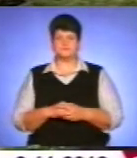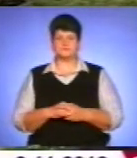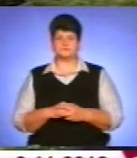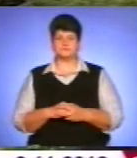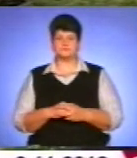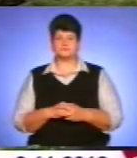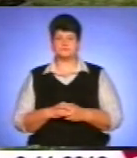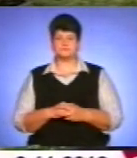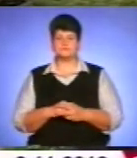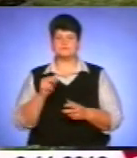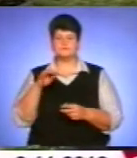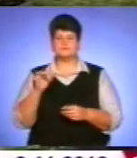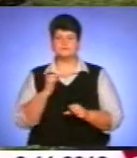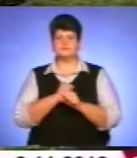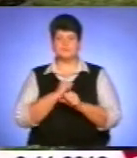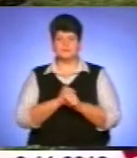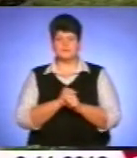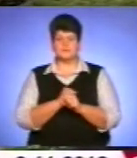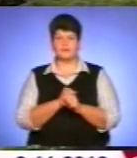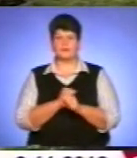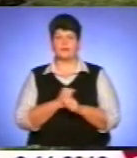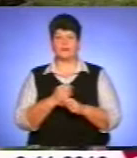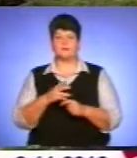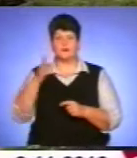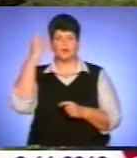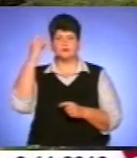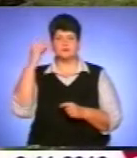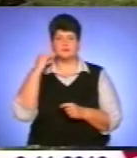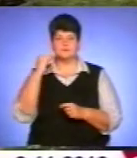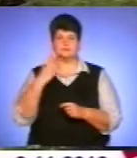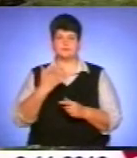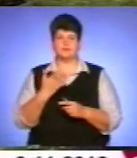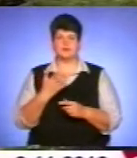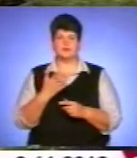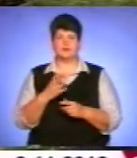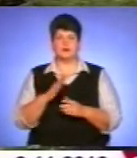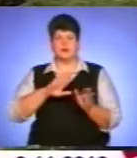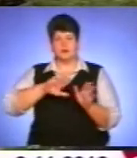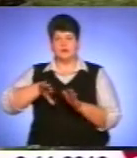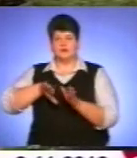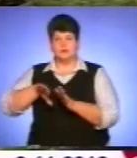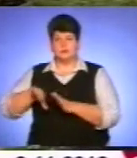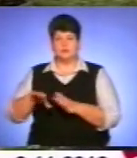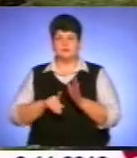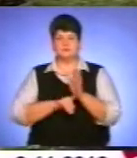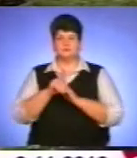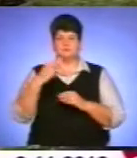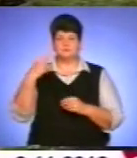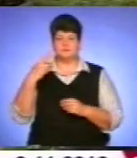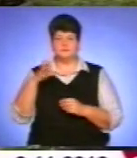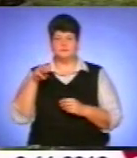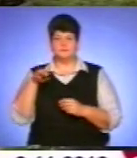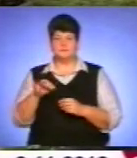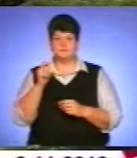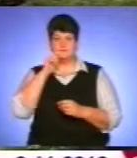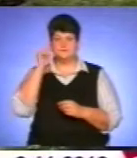над чим працювали Казаччина згодом на початку 20-го століття